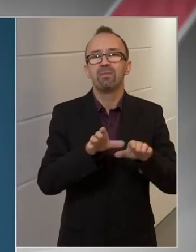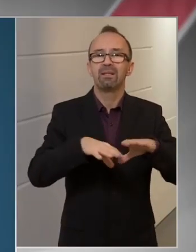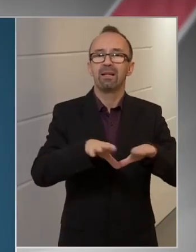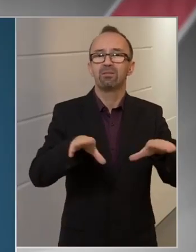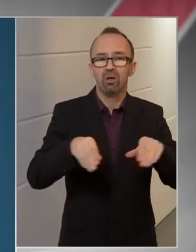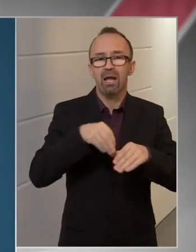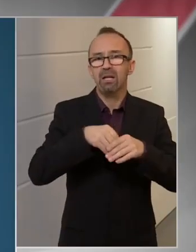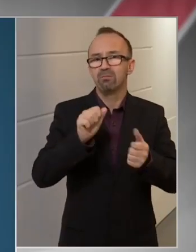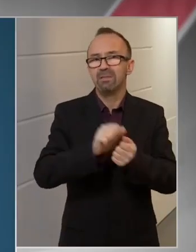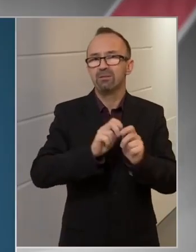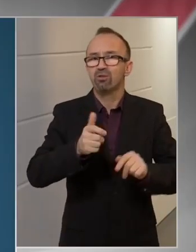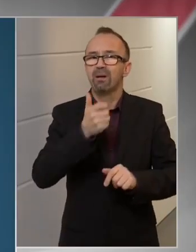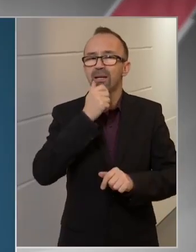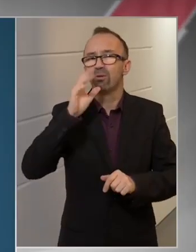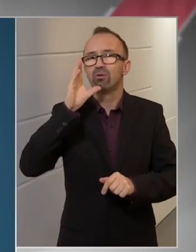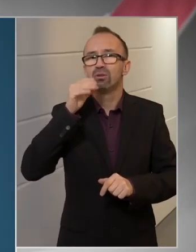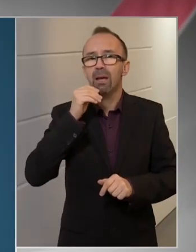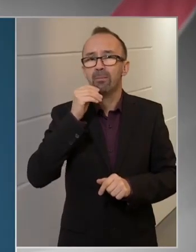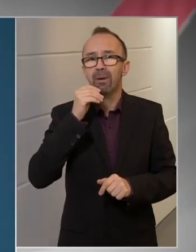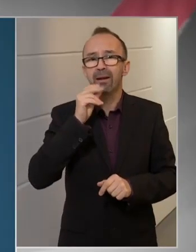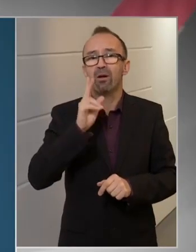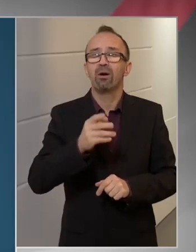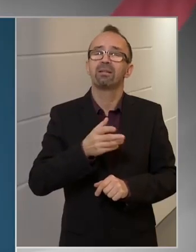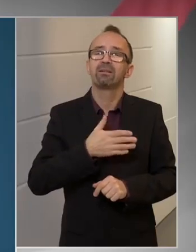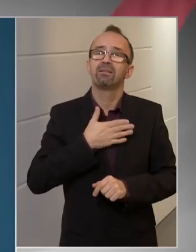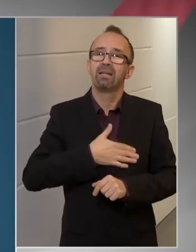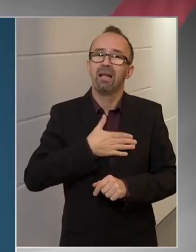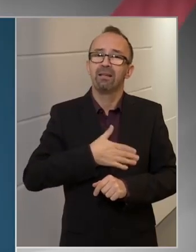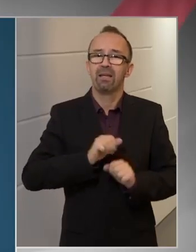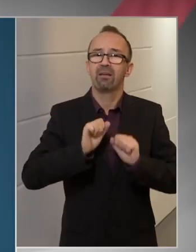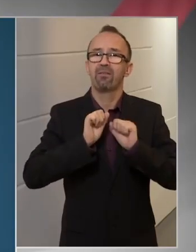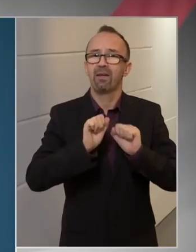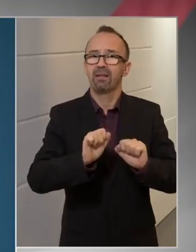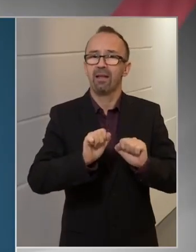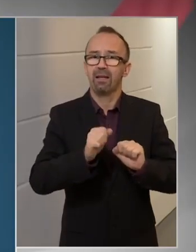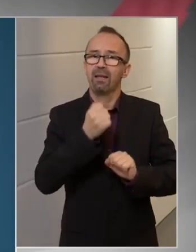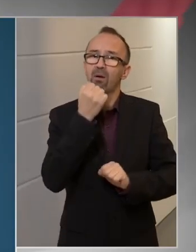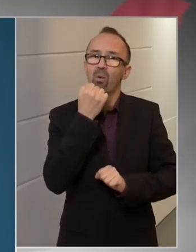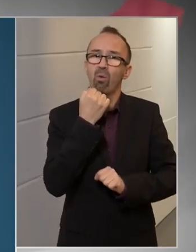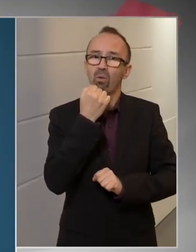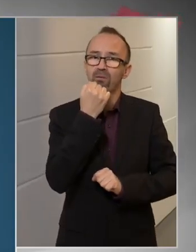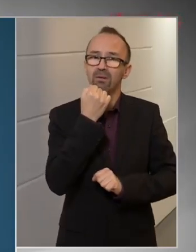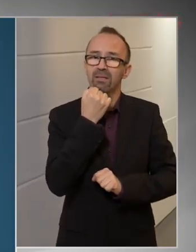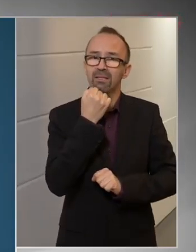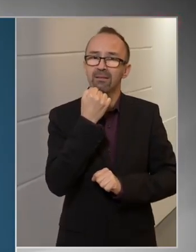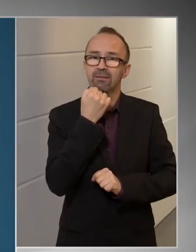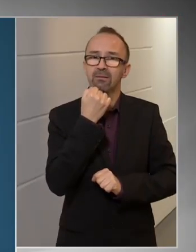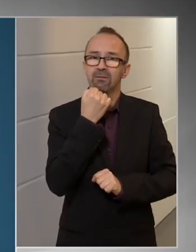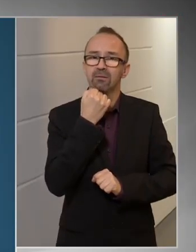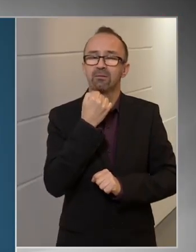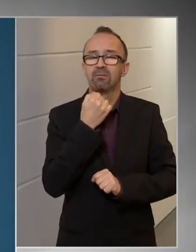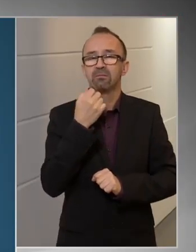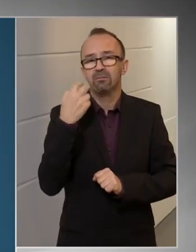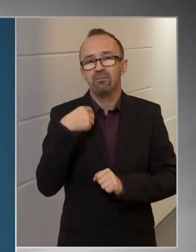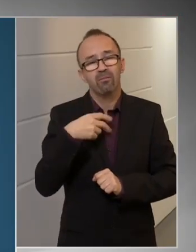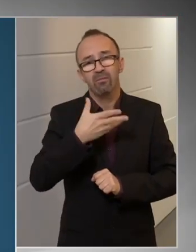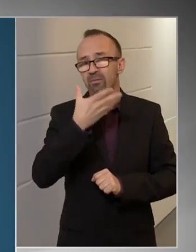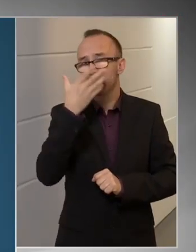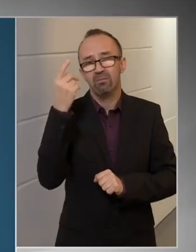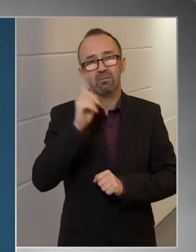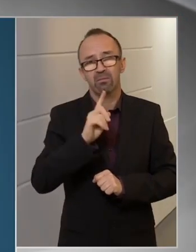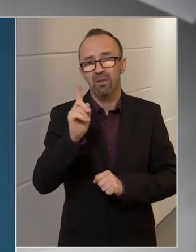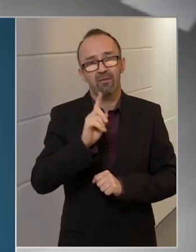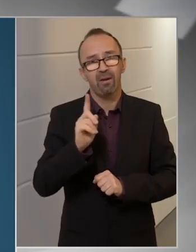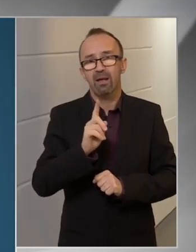családban van olyan idős ember, akit szeretnénk védelmezni, óvni, hiszen ne felejtsük